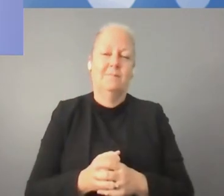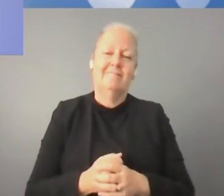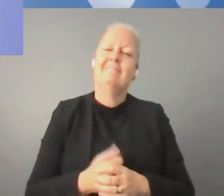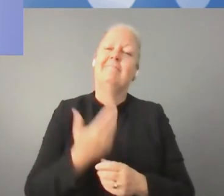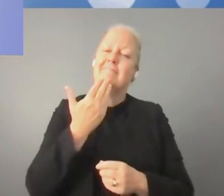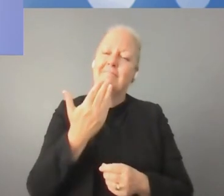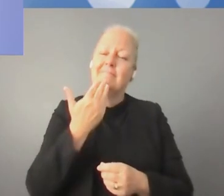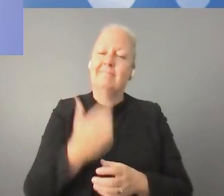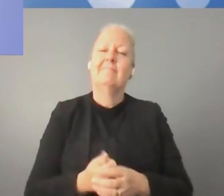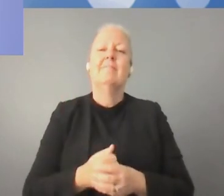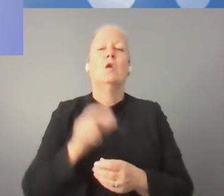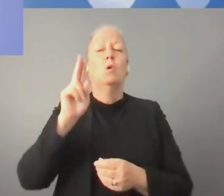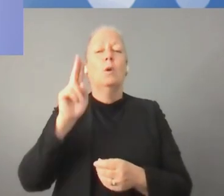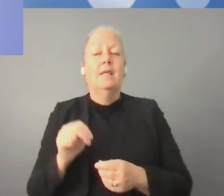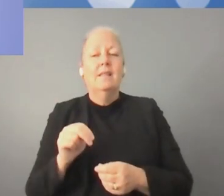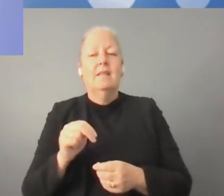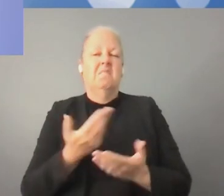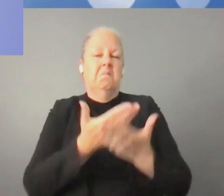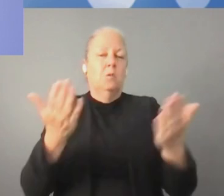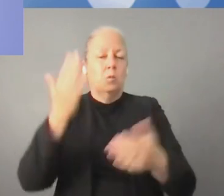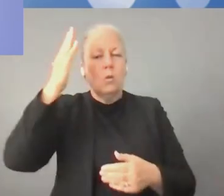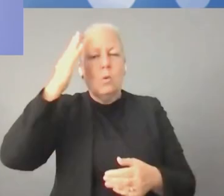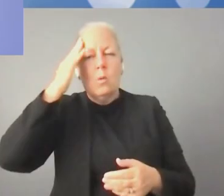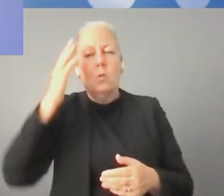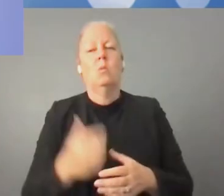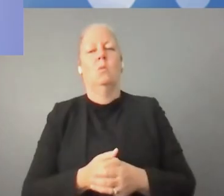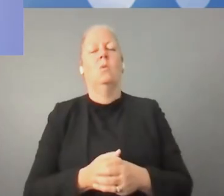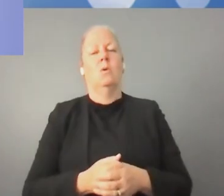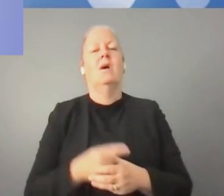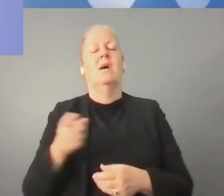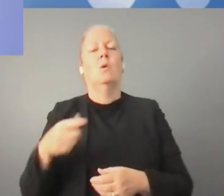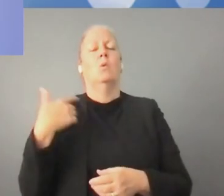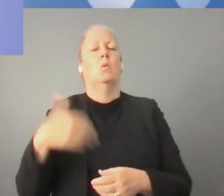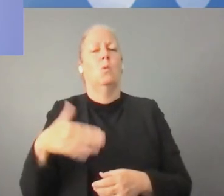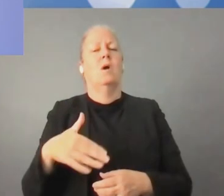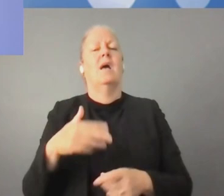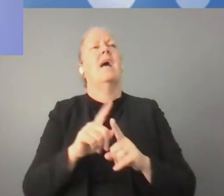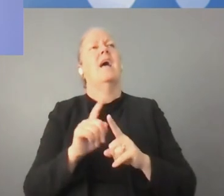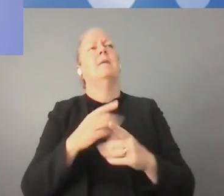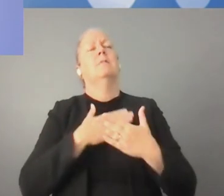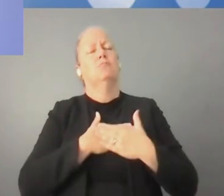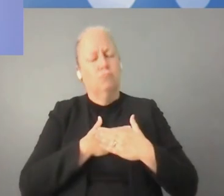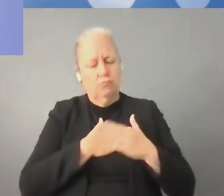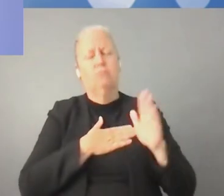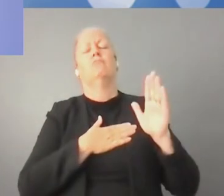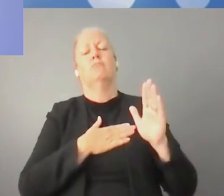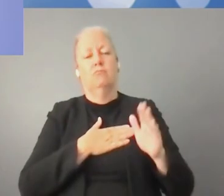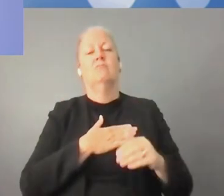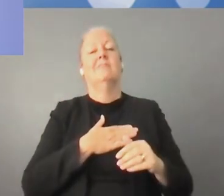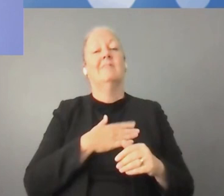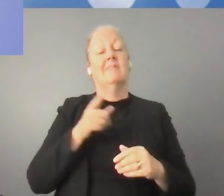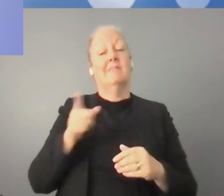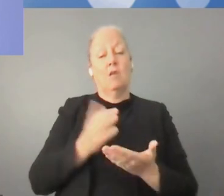من ناحية السيدة ماريا فرانسيس ساتروليزانو. إن